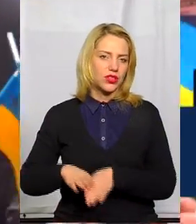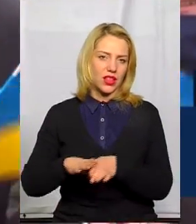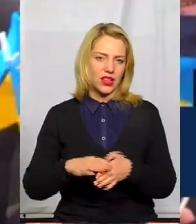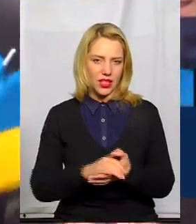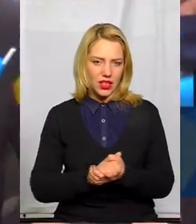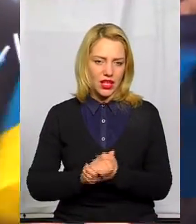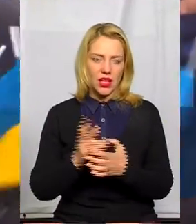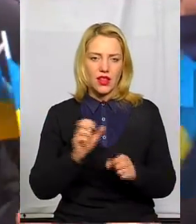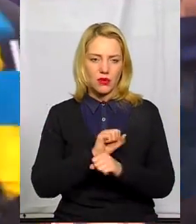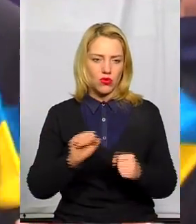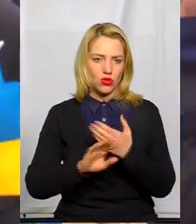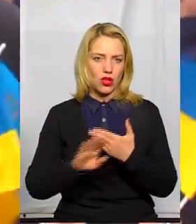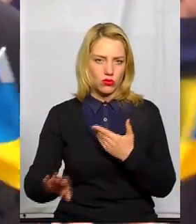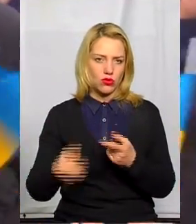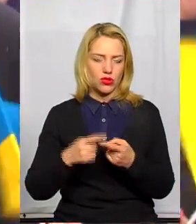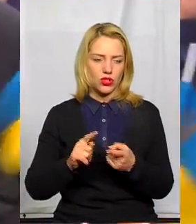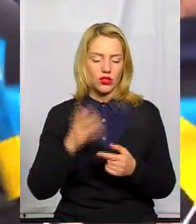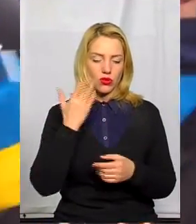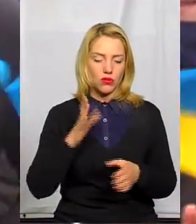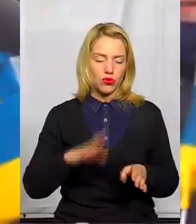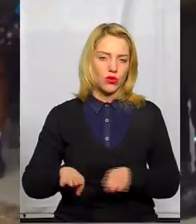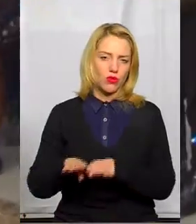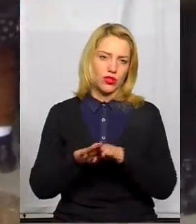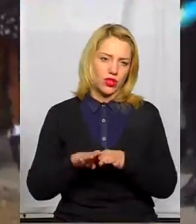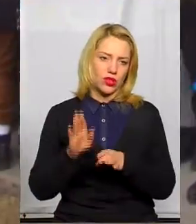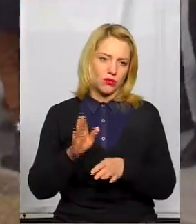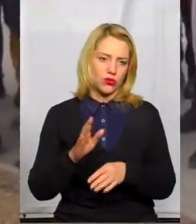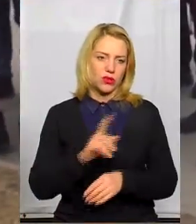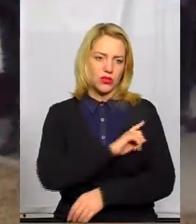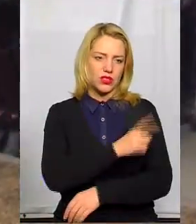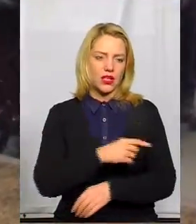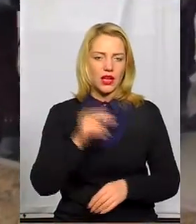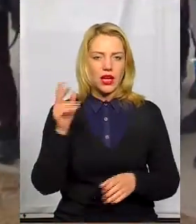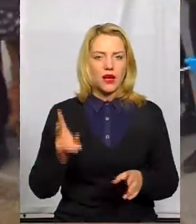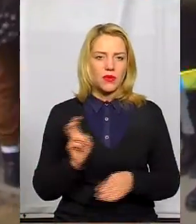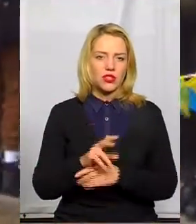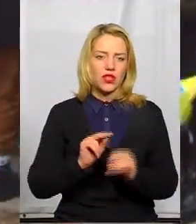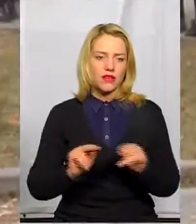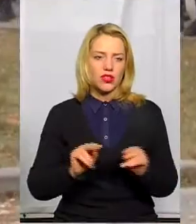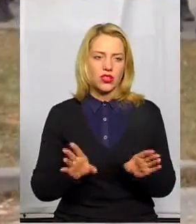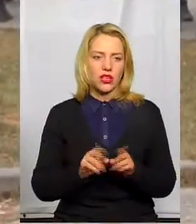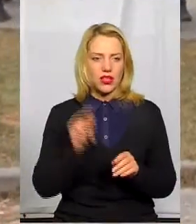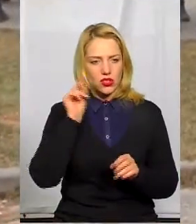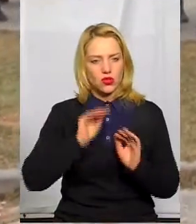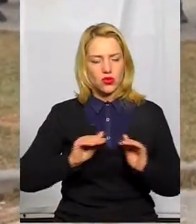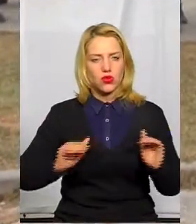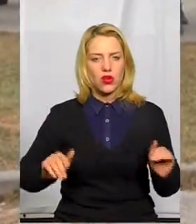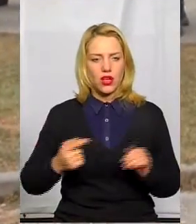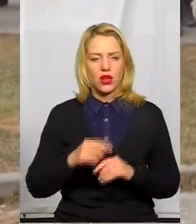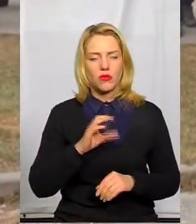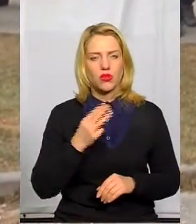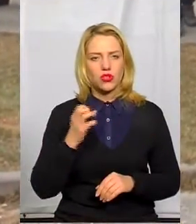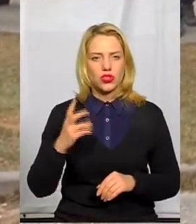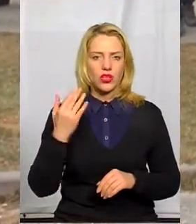будемо в селі. В єдності вся сила українського народу. Зі школярами прийшла вчителька Наталя Юрчак. Вона розповідає, її учні охоче